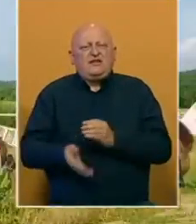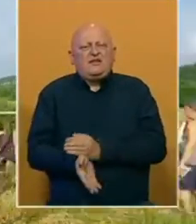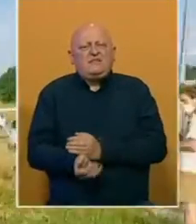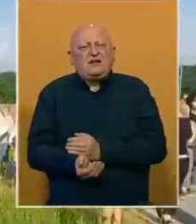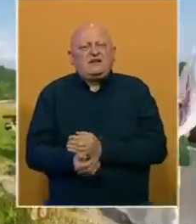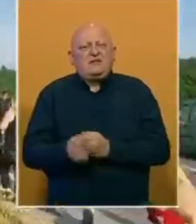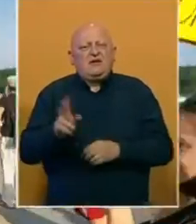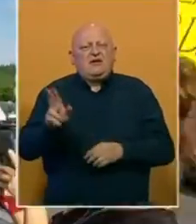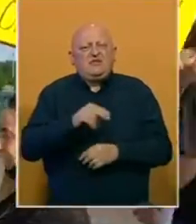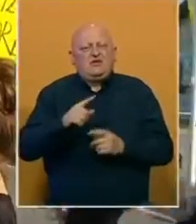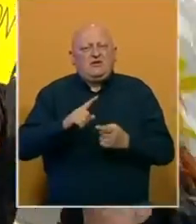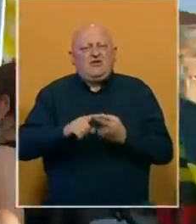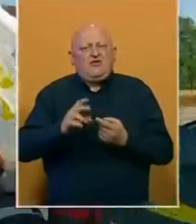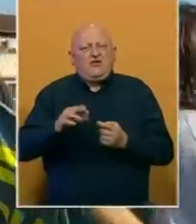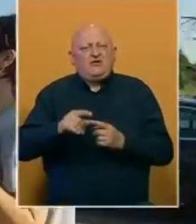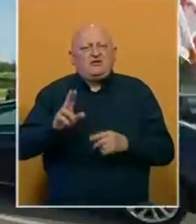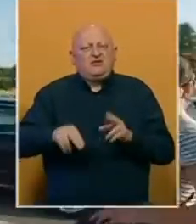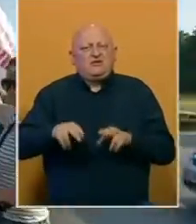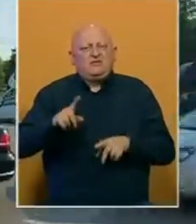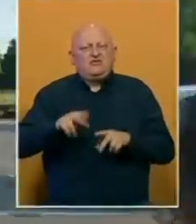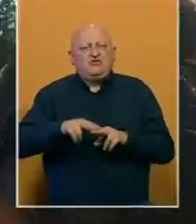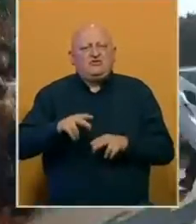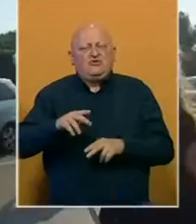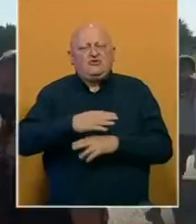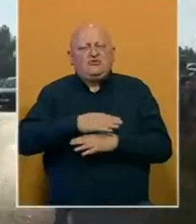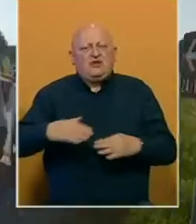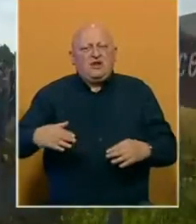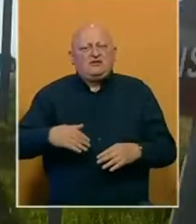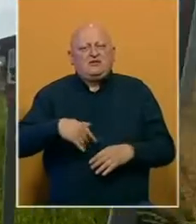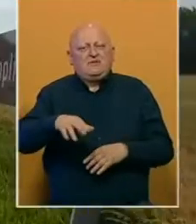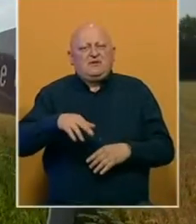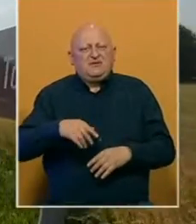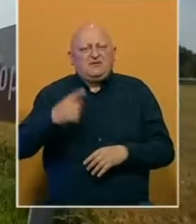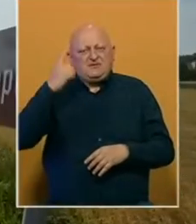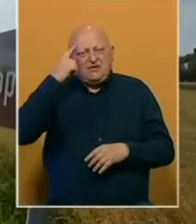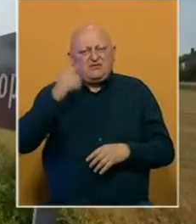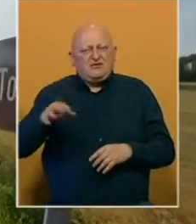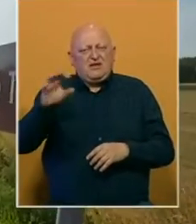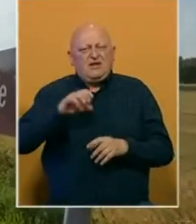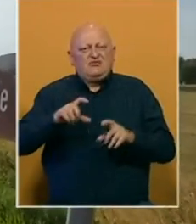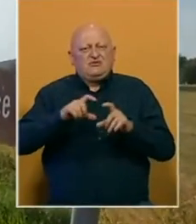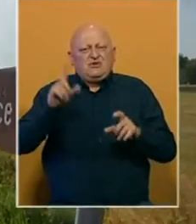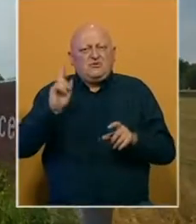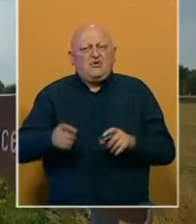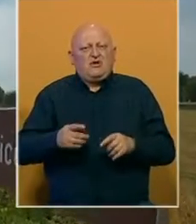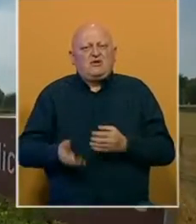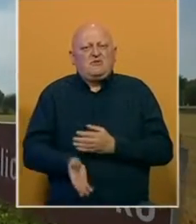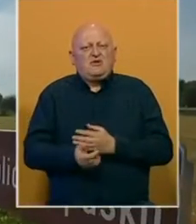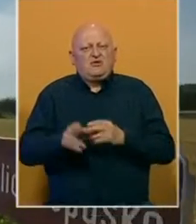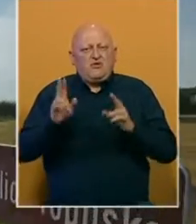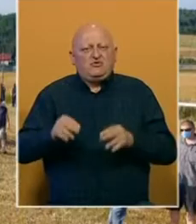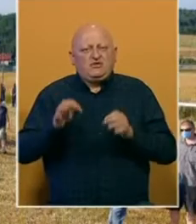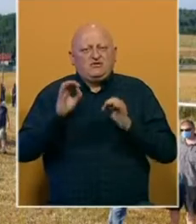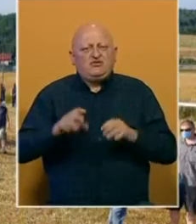kretanje migrantima, ukine Frontex, a između ostalog i ukine granične prelaze. Smatraju da evropske institucije moraju migrantima